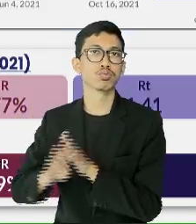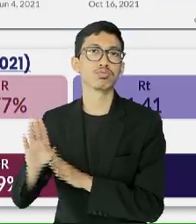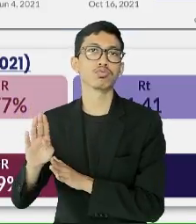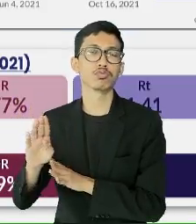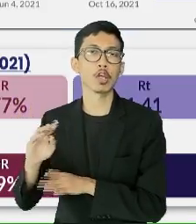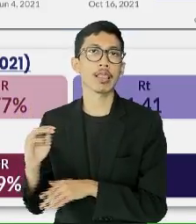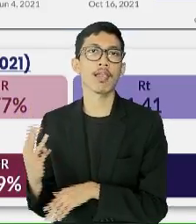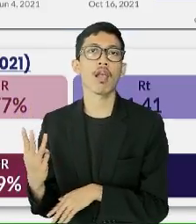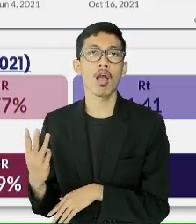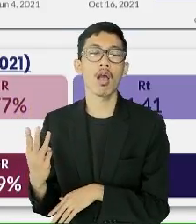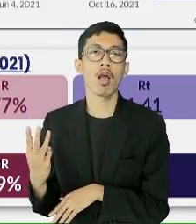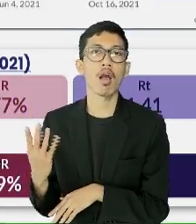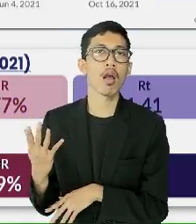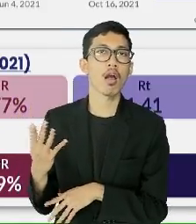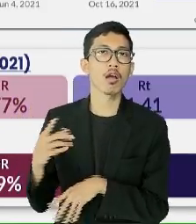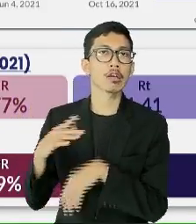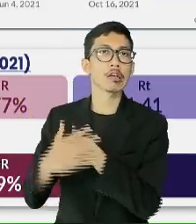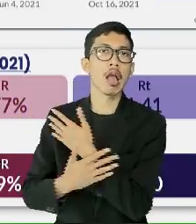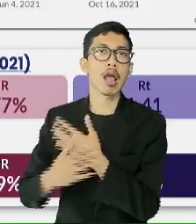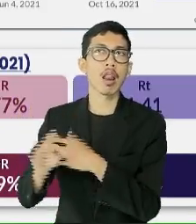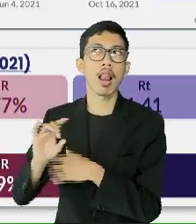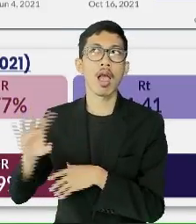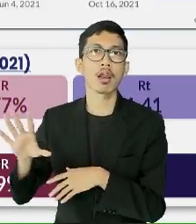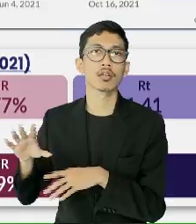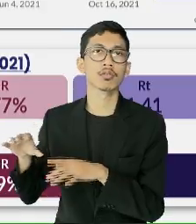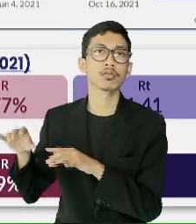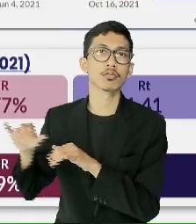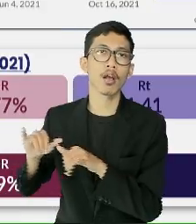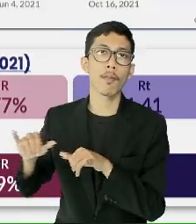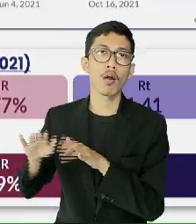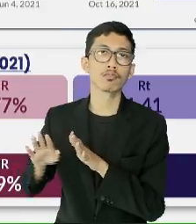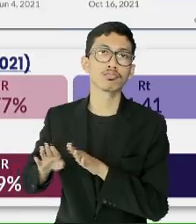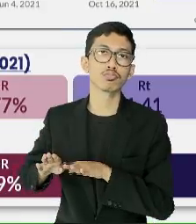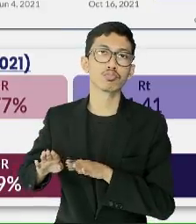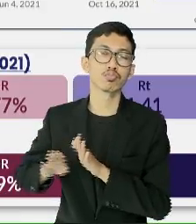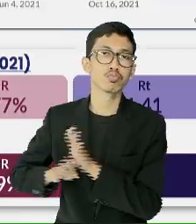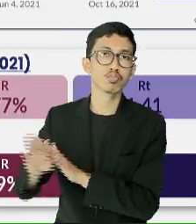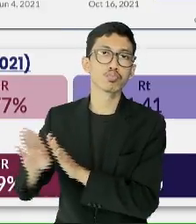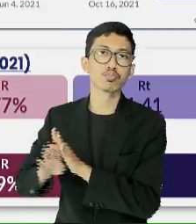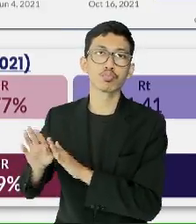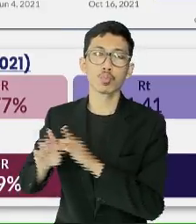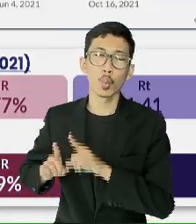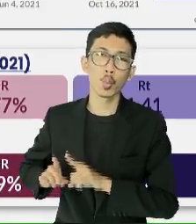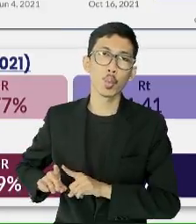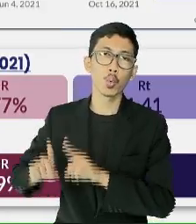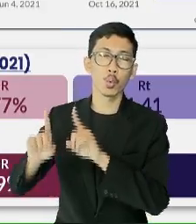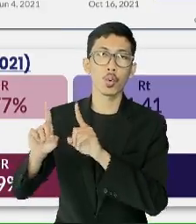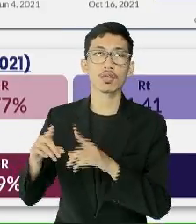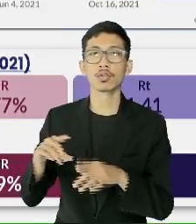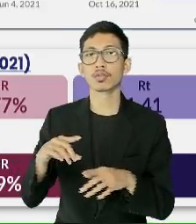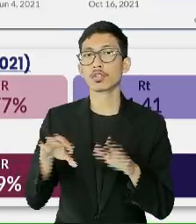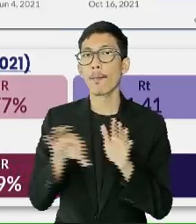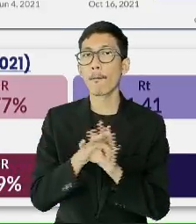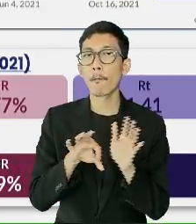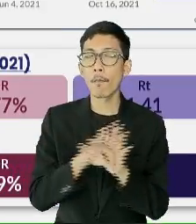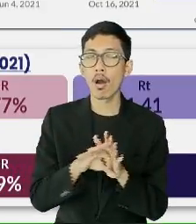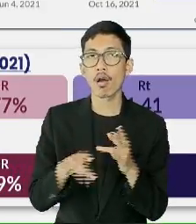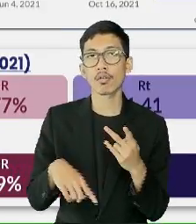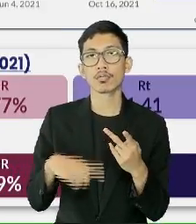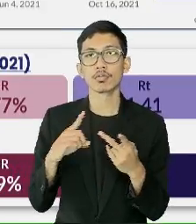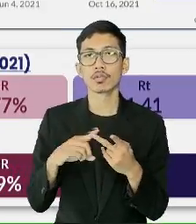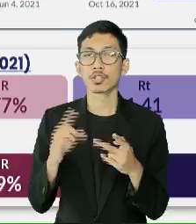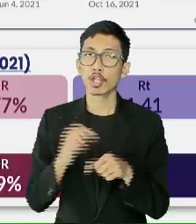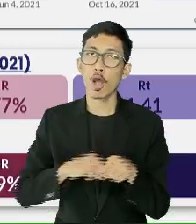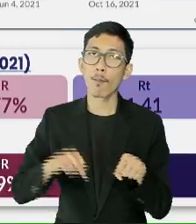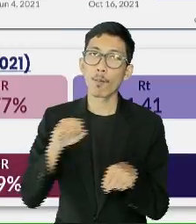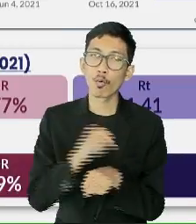bebarengan dengan beberapa negara yang juga naik, termasuk negara tetangga seperti Jepang, Singapura, dan Malaysia.